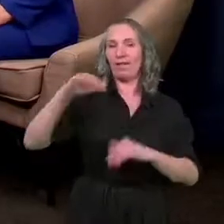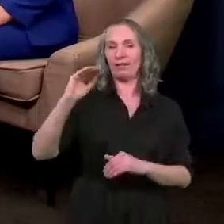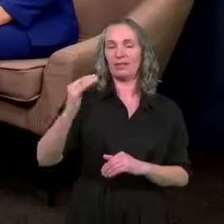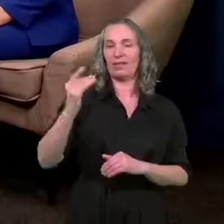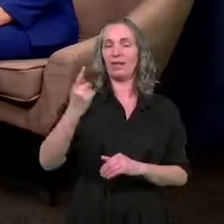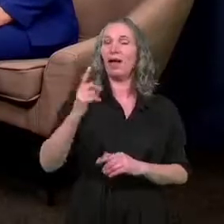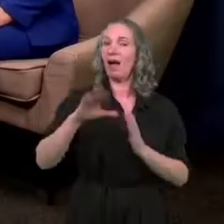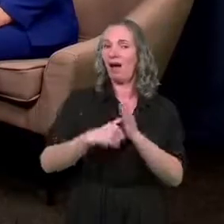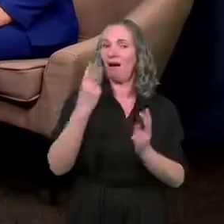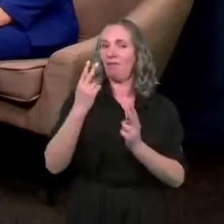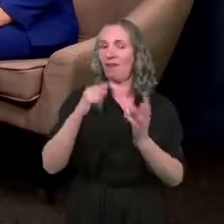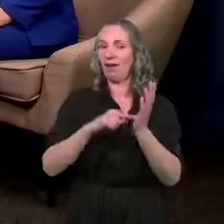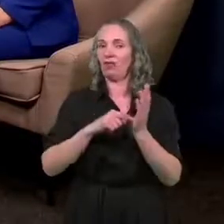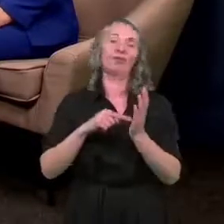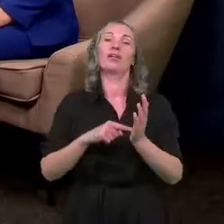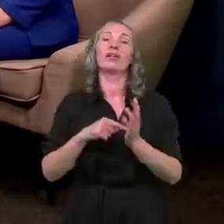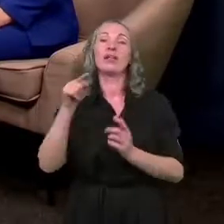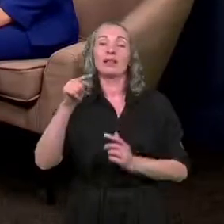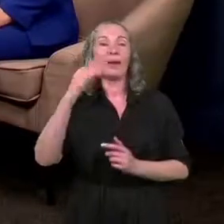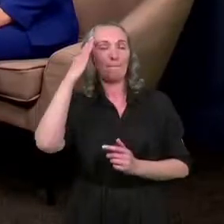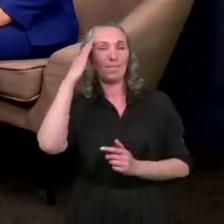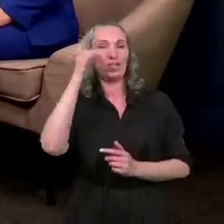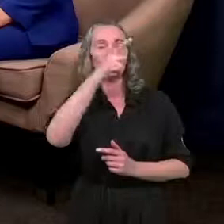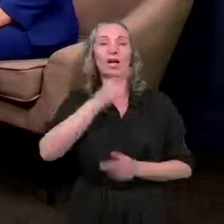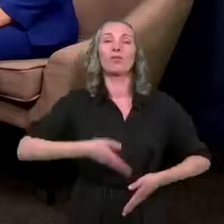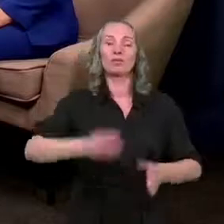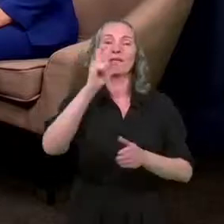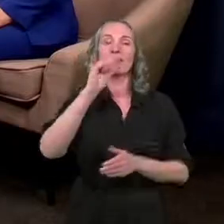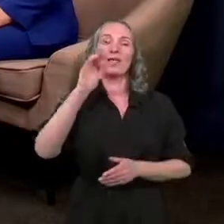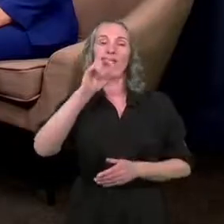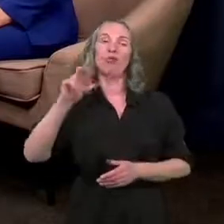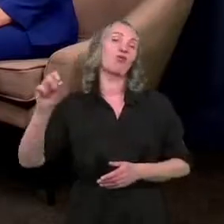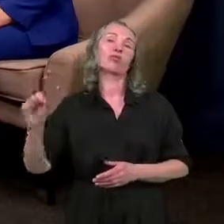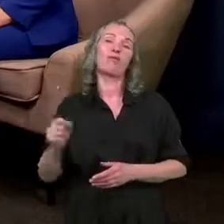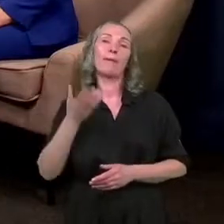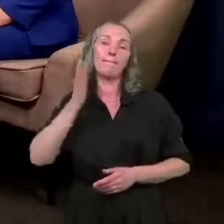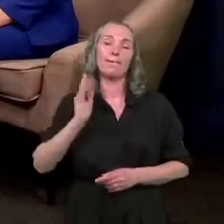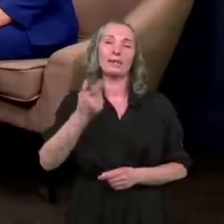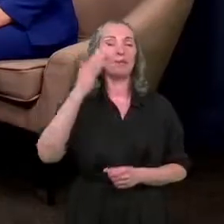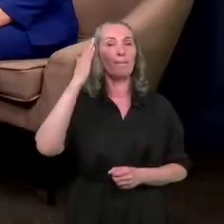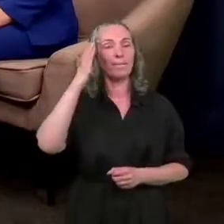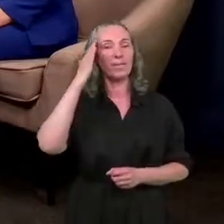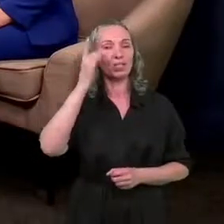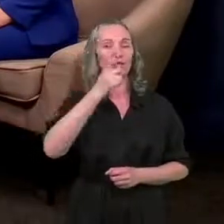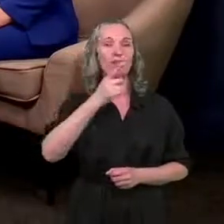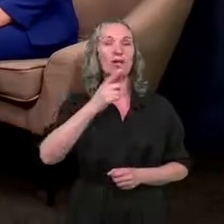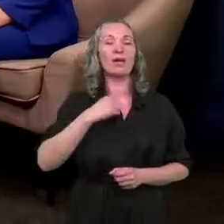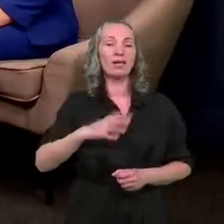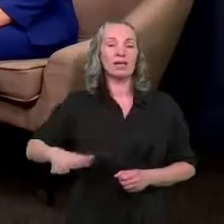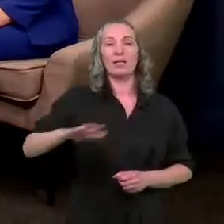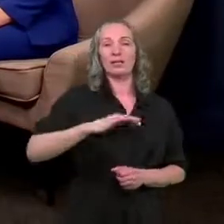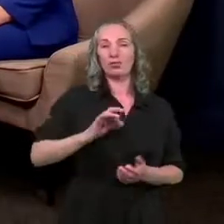pod warunkiem, że te mieszkania na ulicy Celulozowej będą w mieszkaniowym zasobie